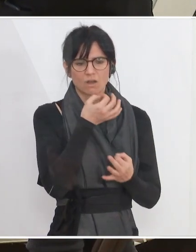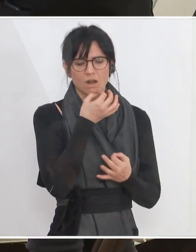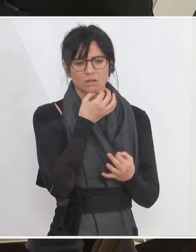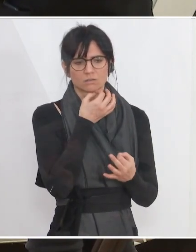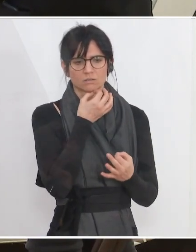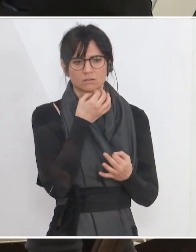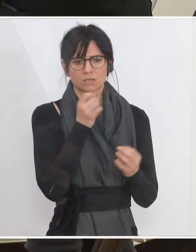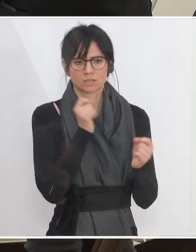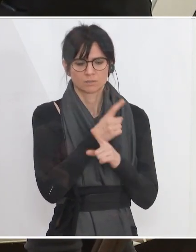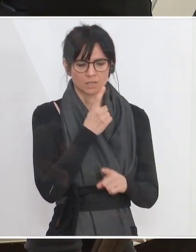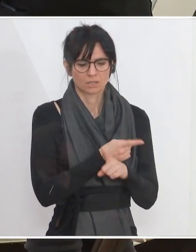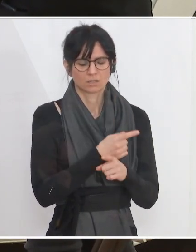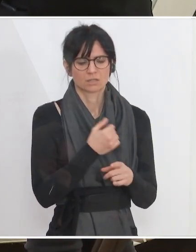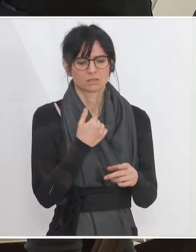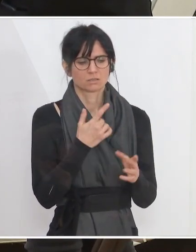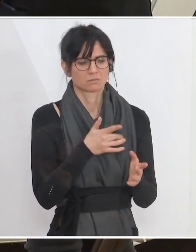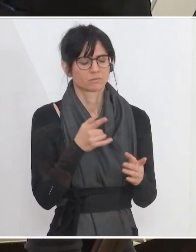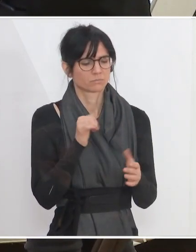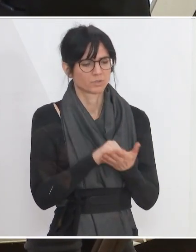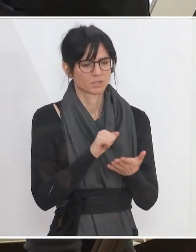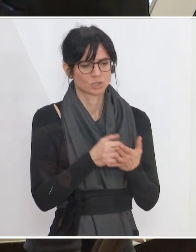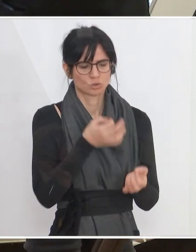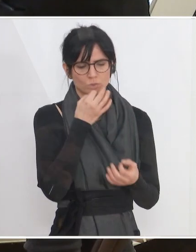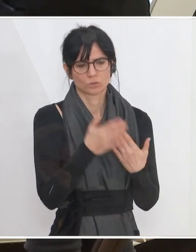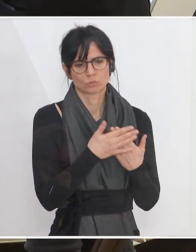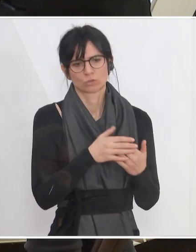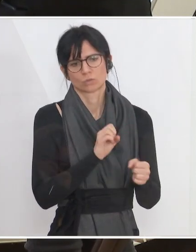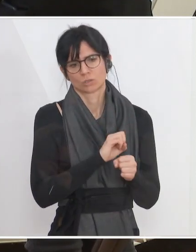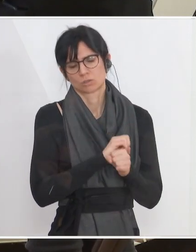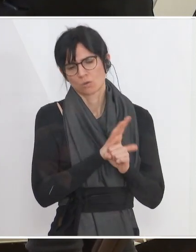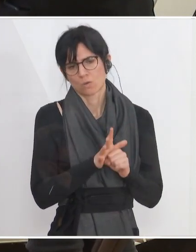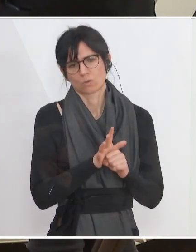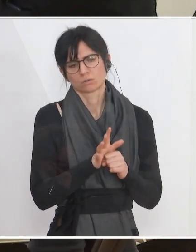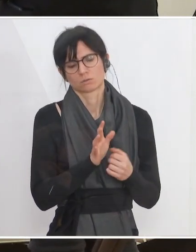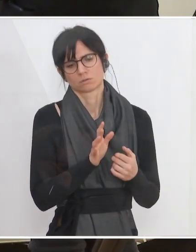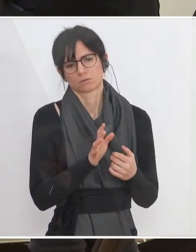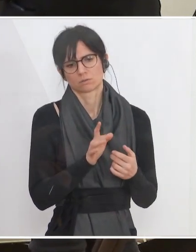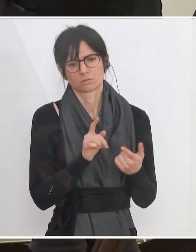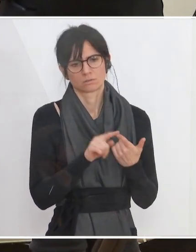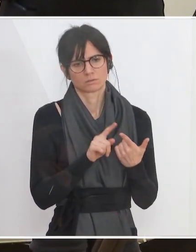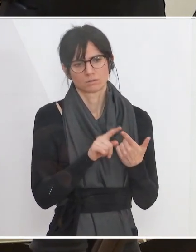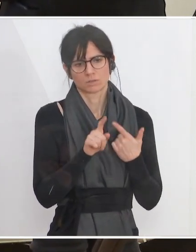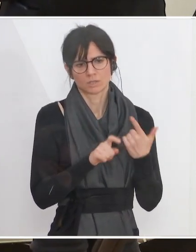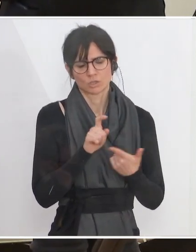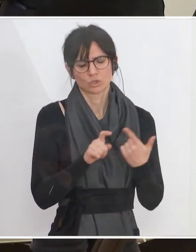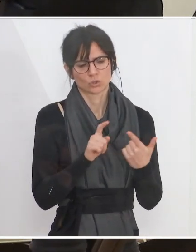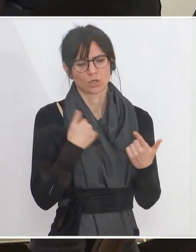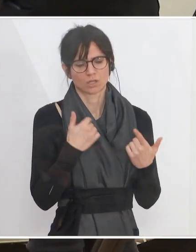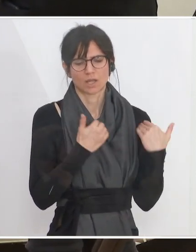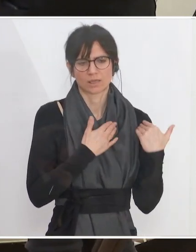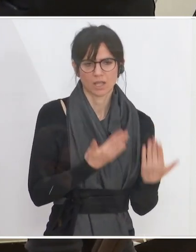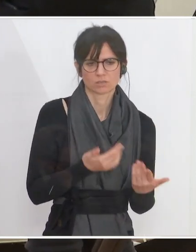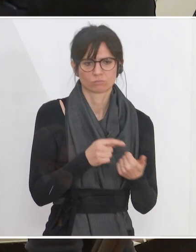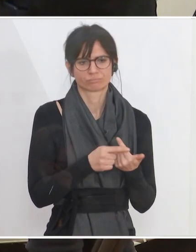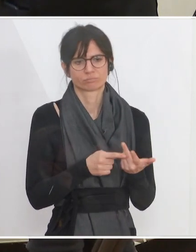Ihrer E-Mail-Adresse, Ihrer Pressesprechern, Anfragen zum Beispiel Covid, Steuererleichterungen, viele andere